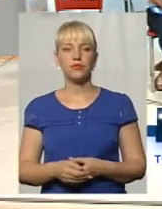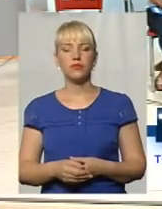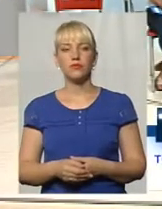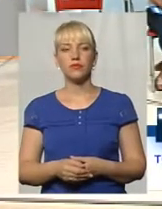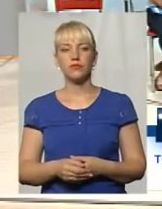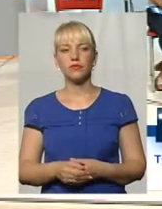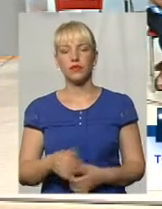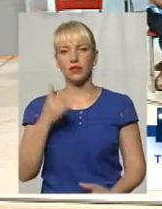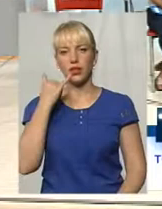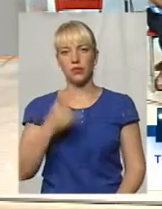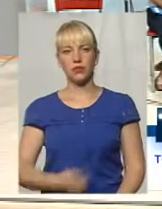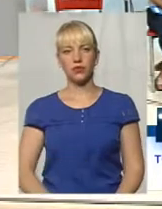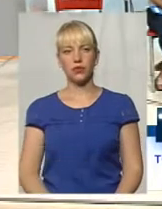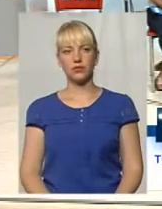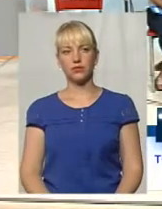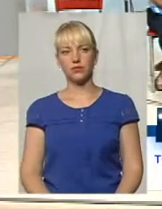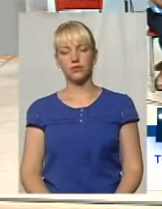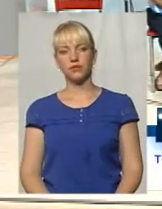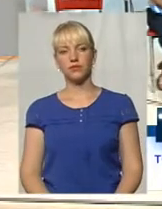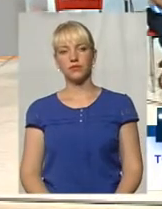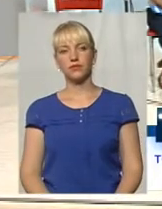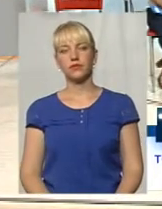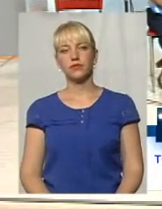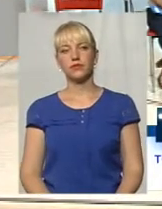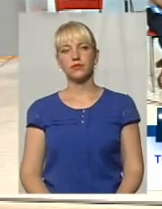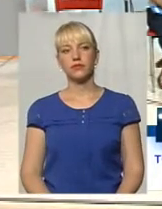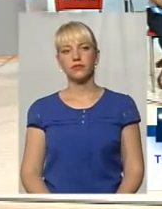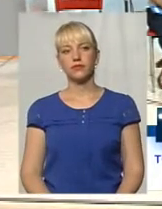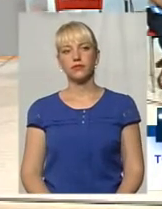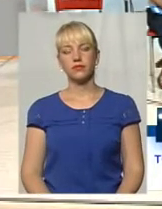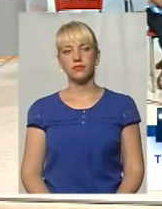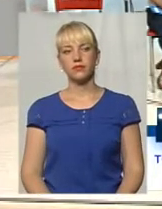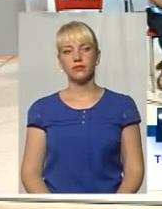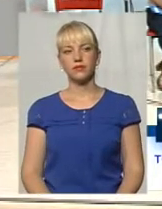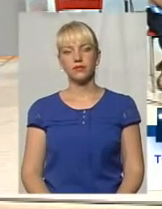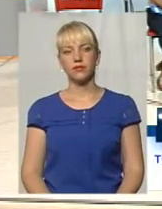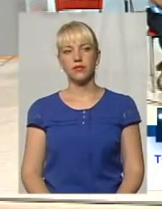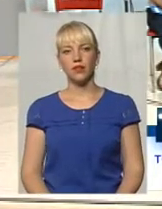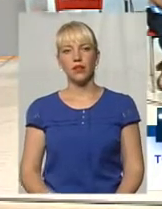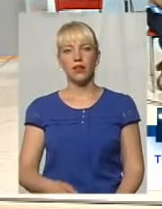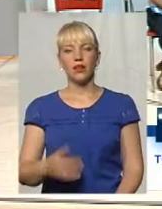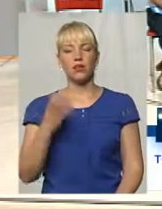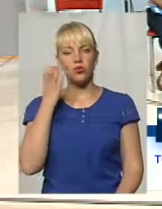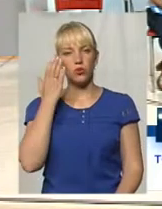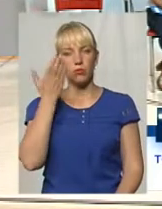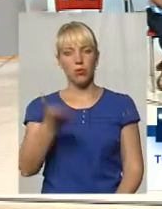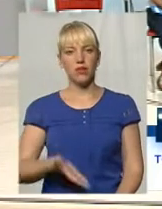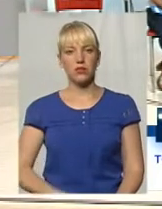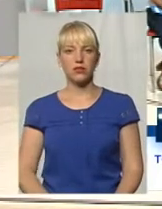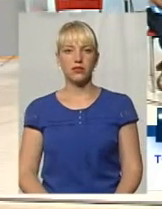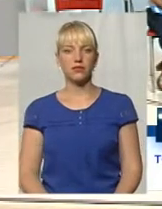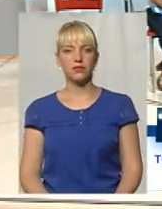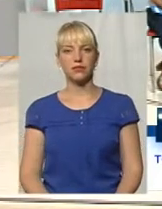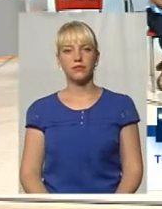-68-85-068, телефон сьогоднішнього прямого ефіру, слухаємо вас, говоріть, будь ласка.